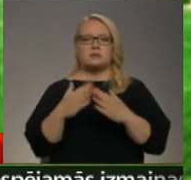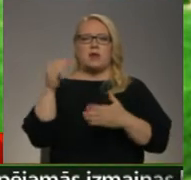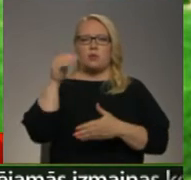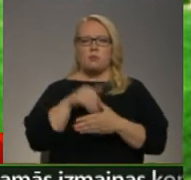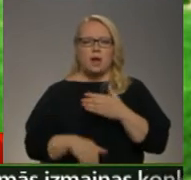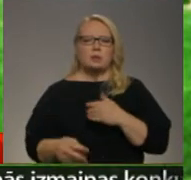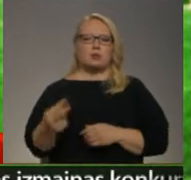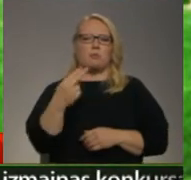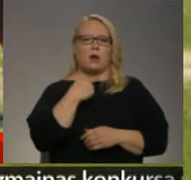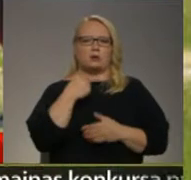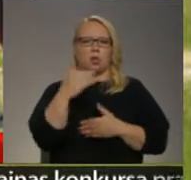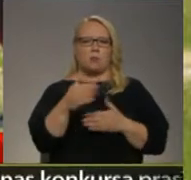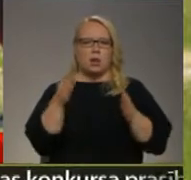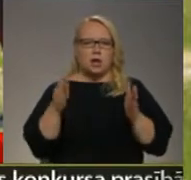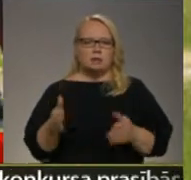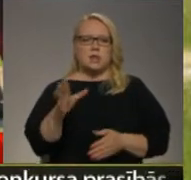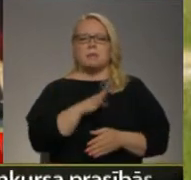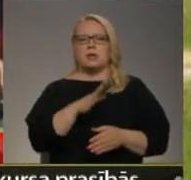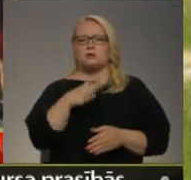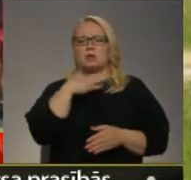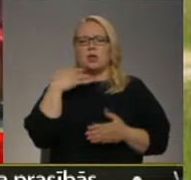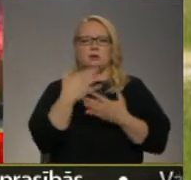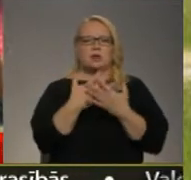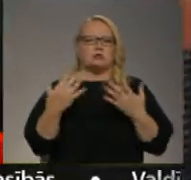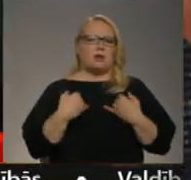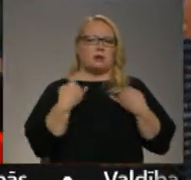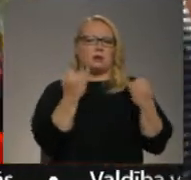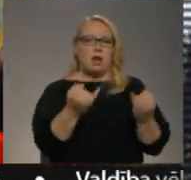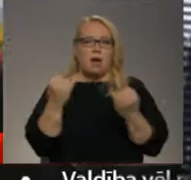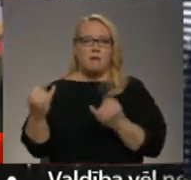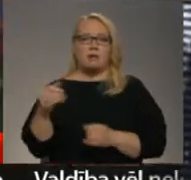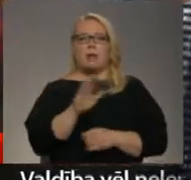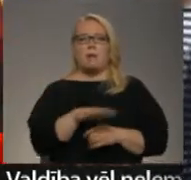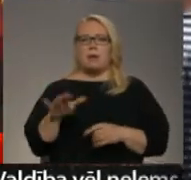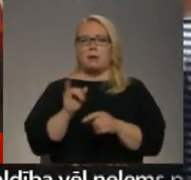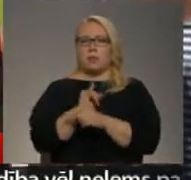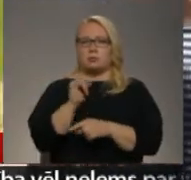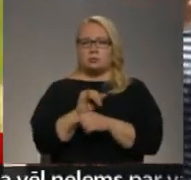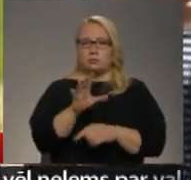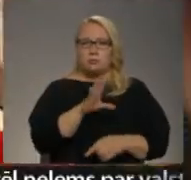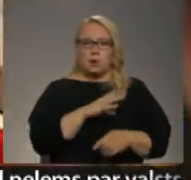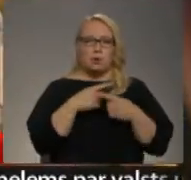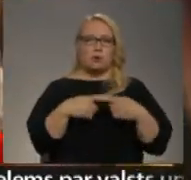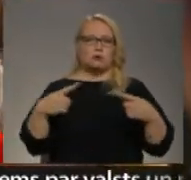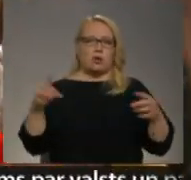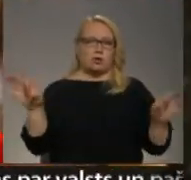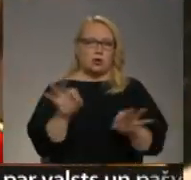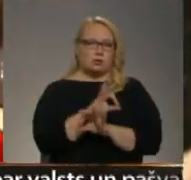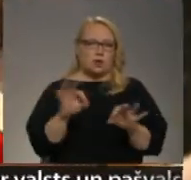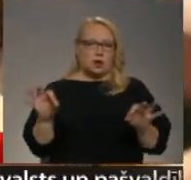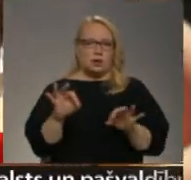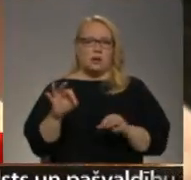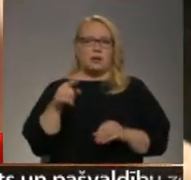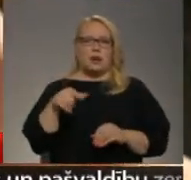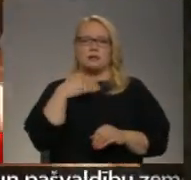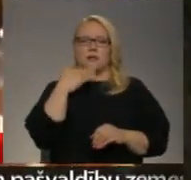pārsteigumu kastes, ir bijuši daudz dažādas dāvanas, ir bērniem ekskursijas bijušas un dažādi koncerti. Lai kā